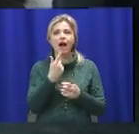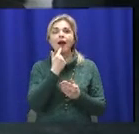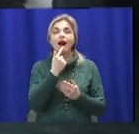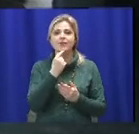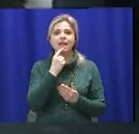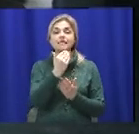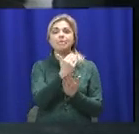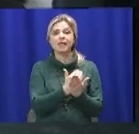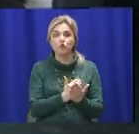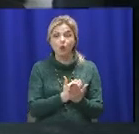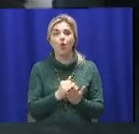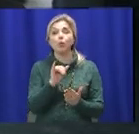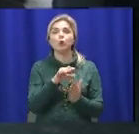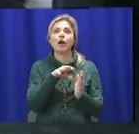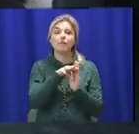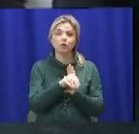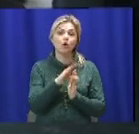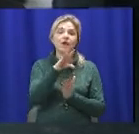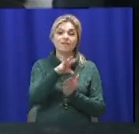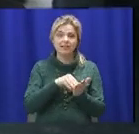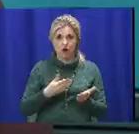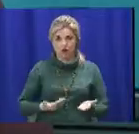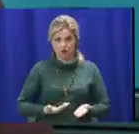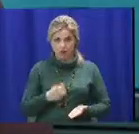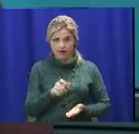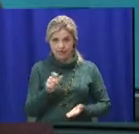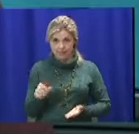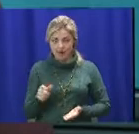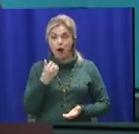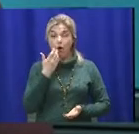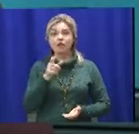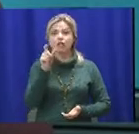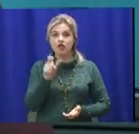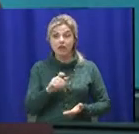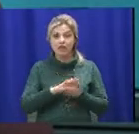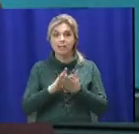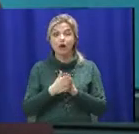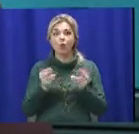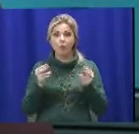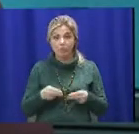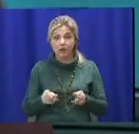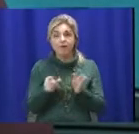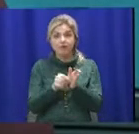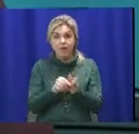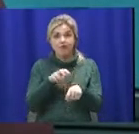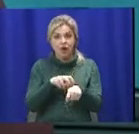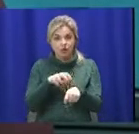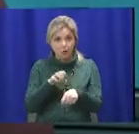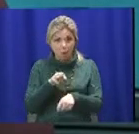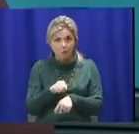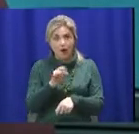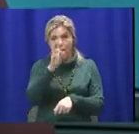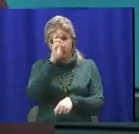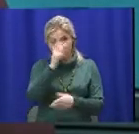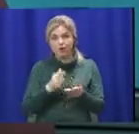красний список, куди вносяться всі жителі. Коли людина заключає договір з врачом і держава